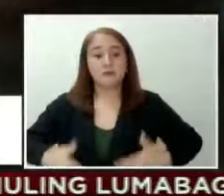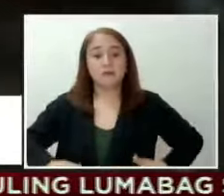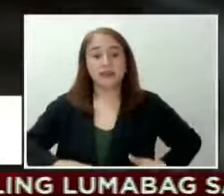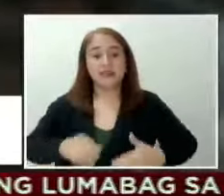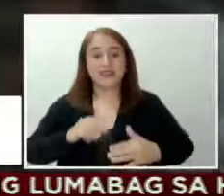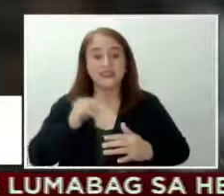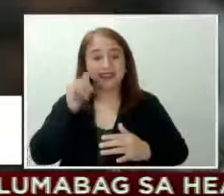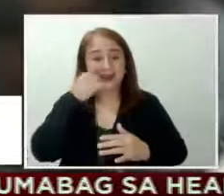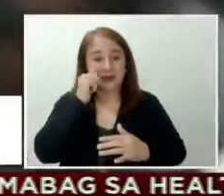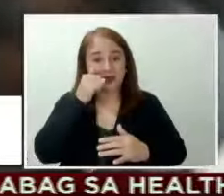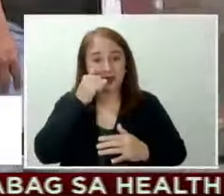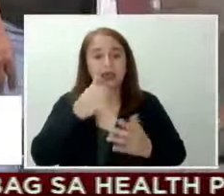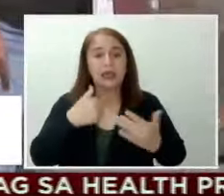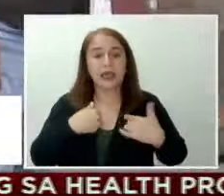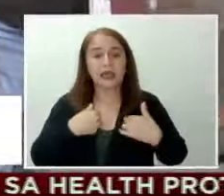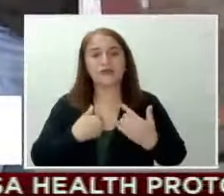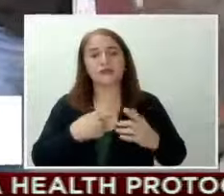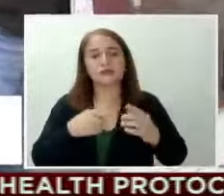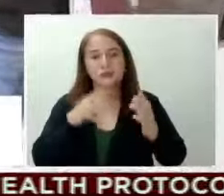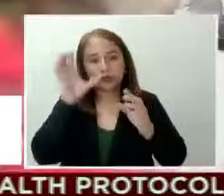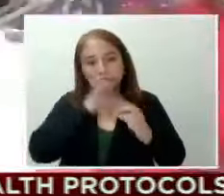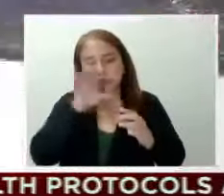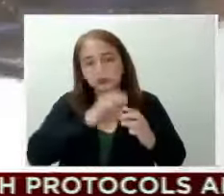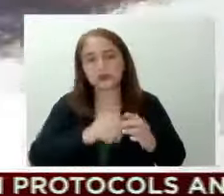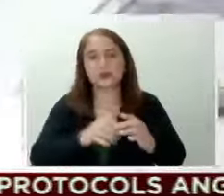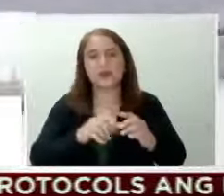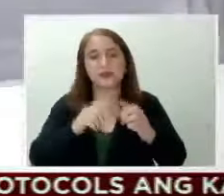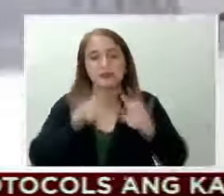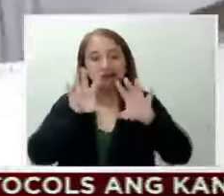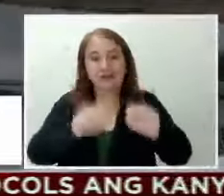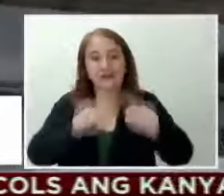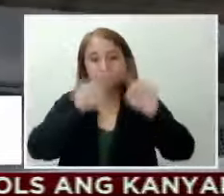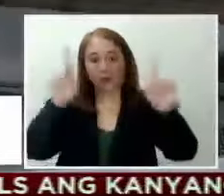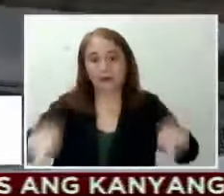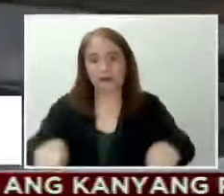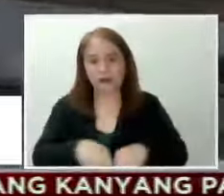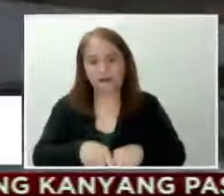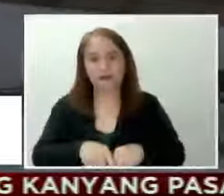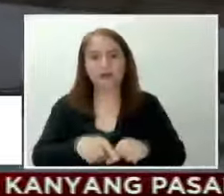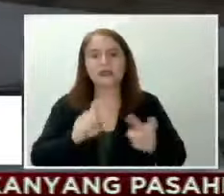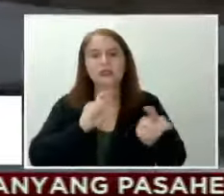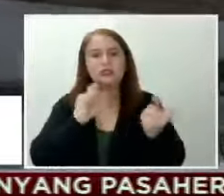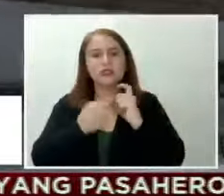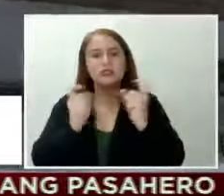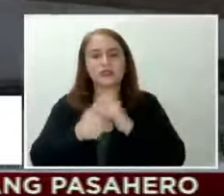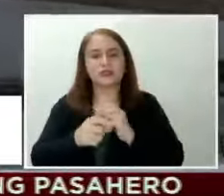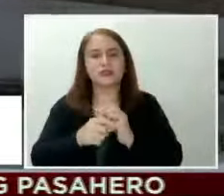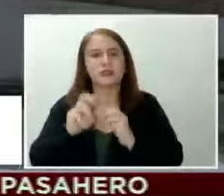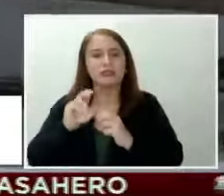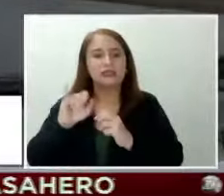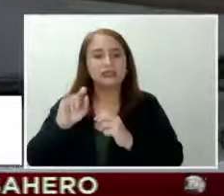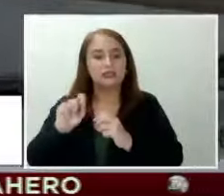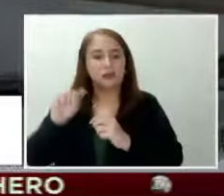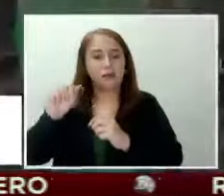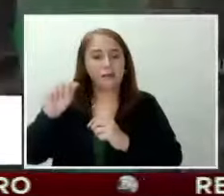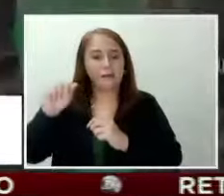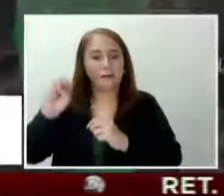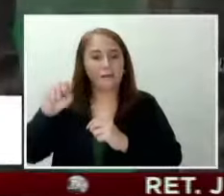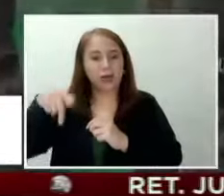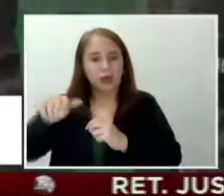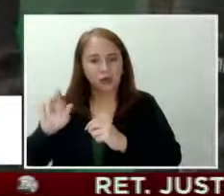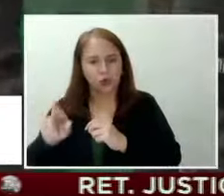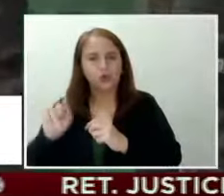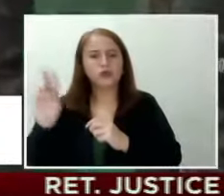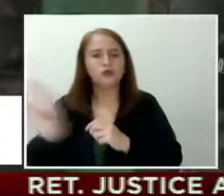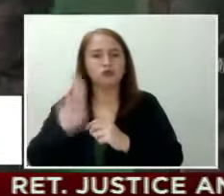sa paghahing ng search at arrest warrant. Rerepasuhin din nila ang panuntunan sa rito pamparo at habeas data na maaring gamitin para